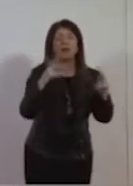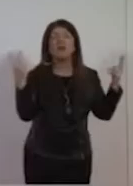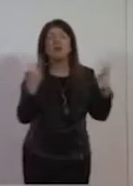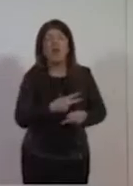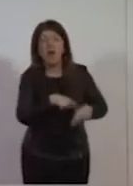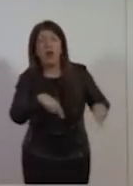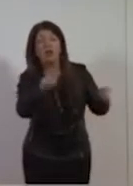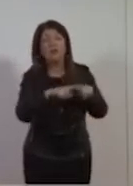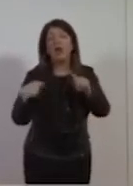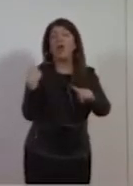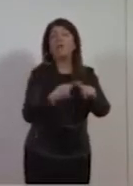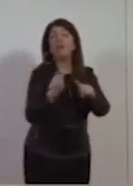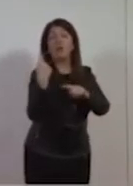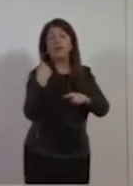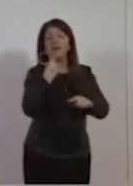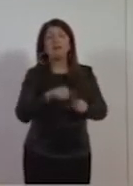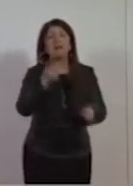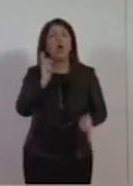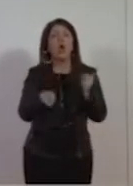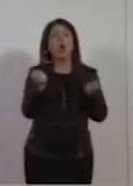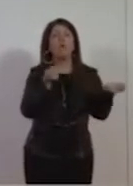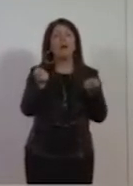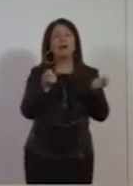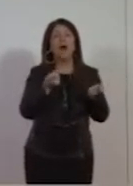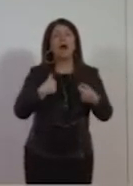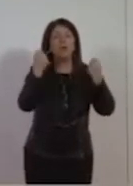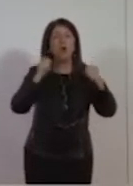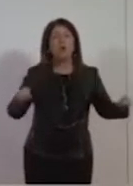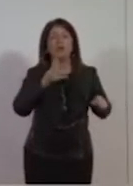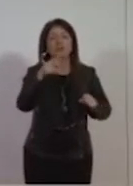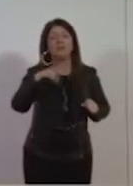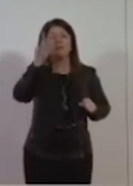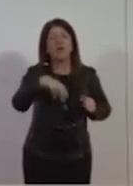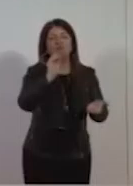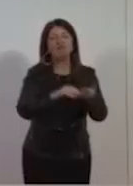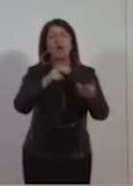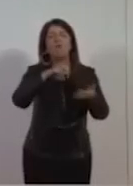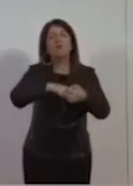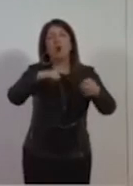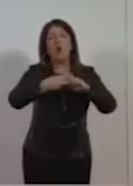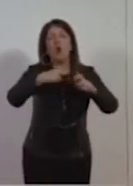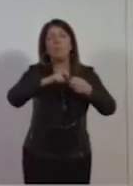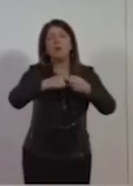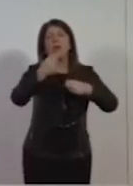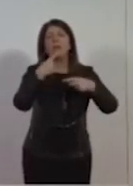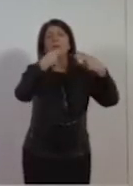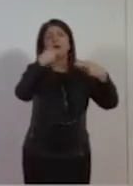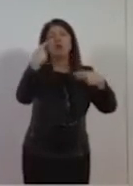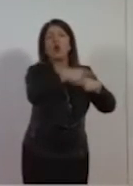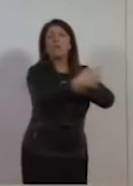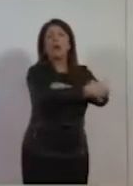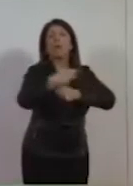governato fino a ieri non ha avuto il coraggio di dire che abbiamo un problema, si chiama povertà, lavoriamo per